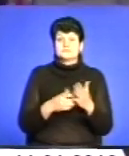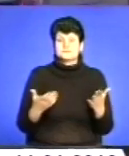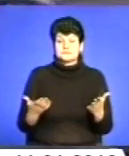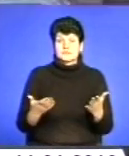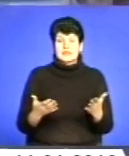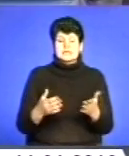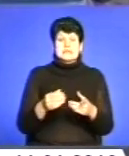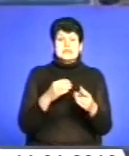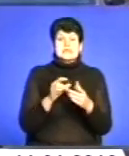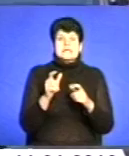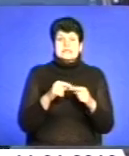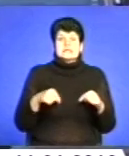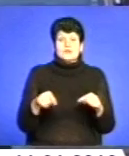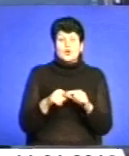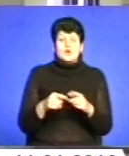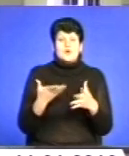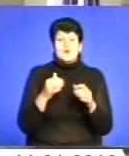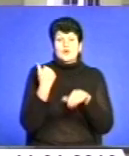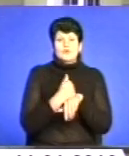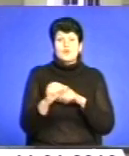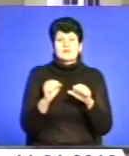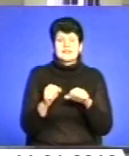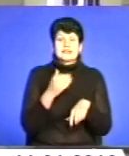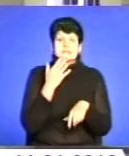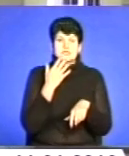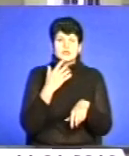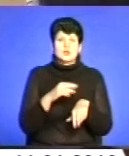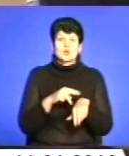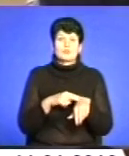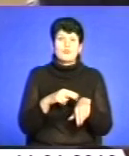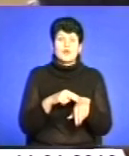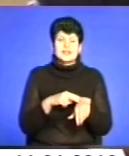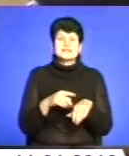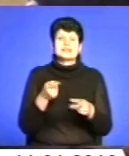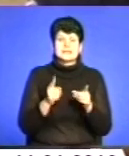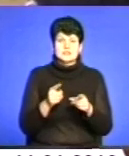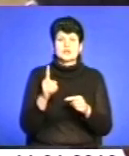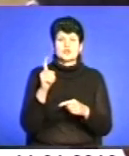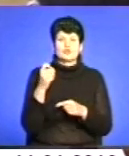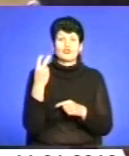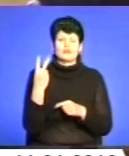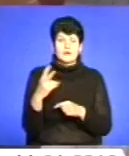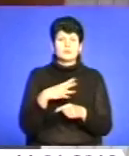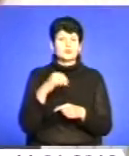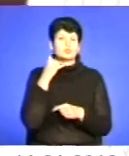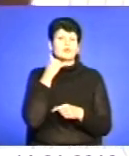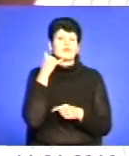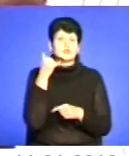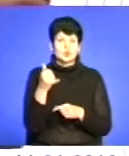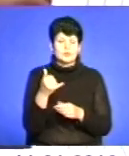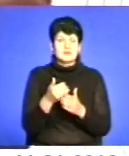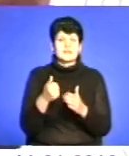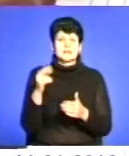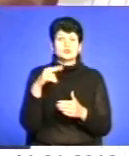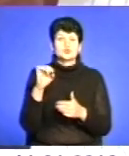сектору комунікацій головного управління Національної поліції в Тернопільській області, дійсно на лінію 102 надійшло повідомлення від